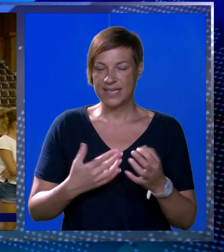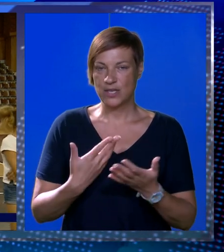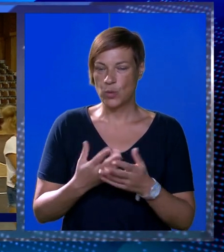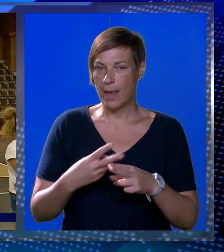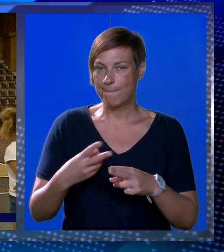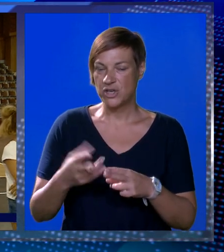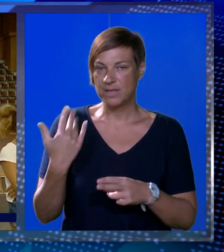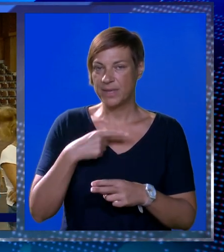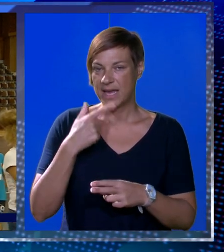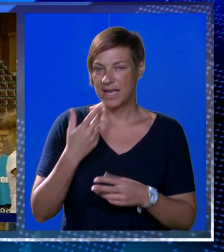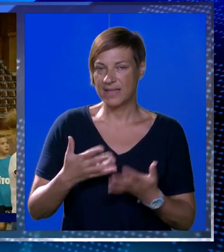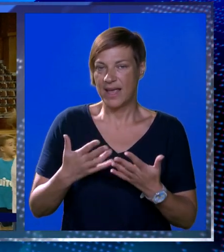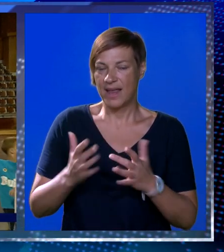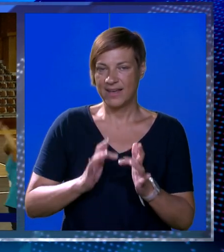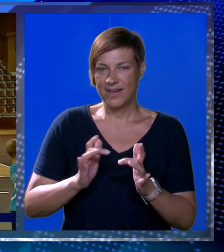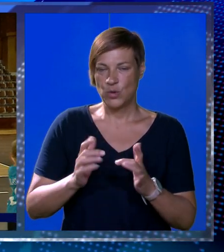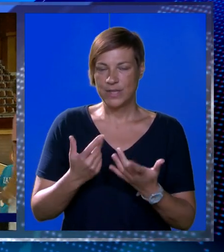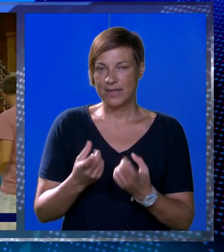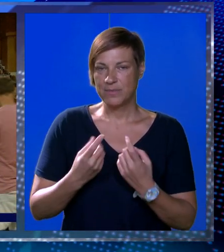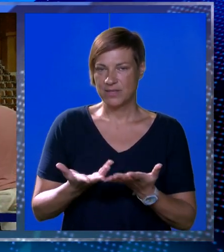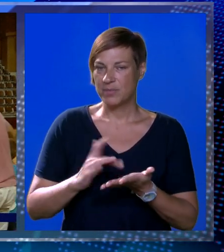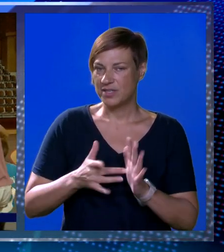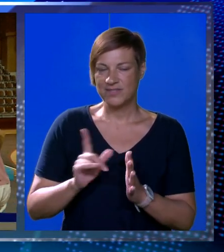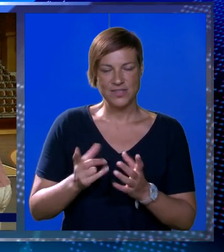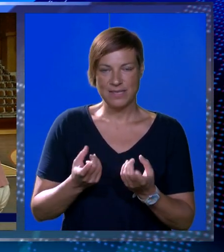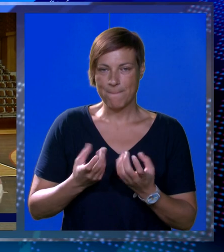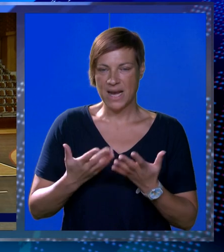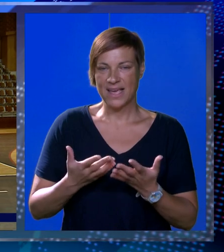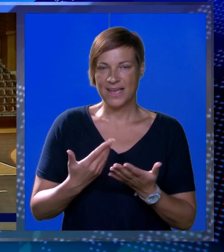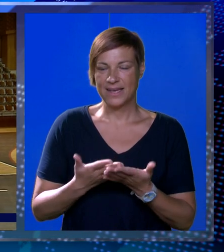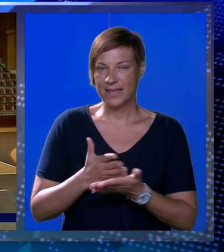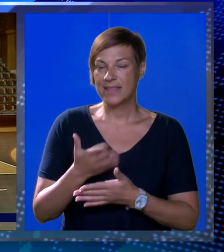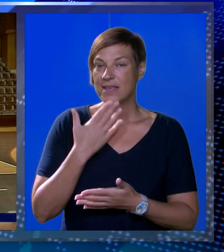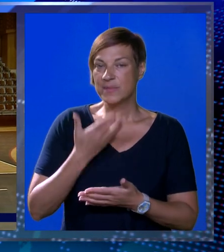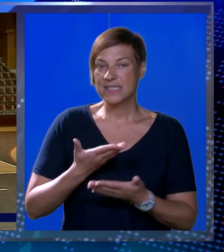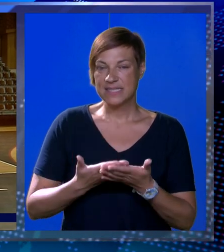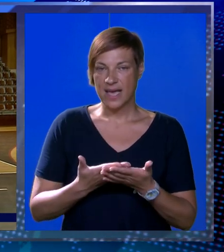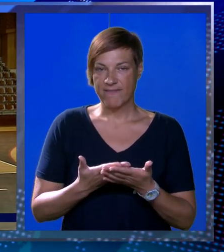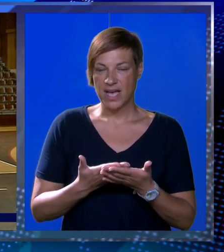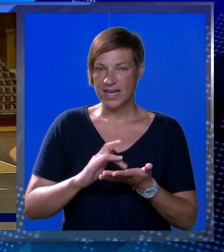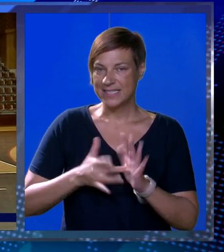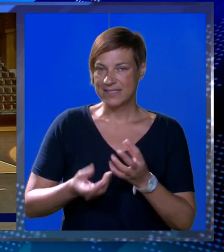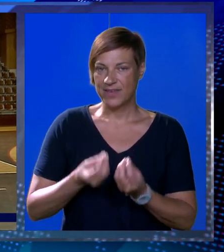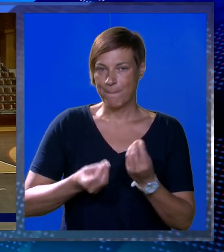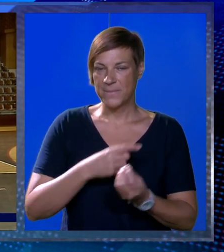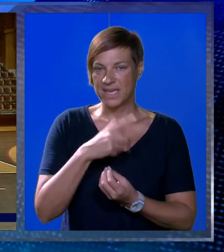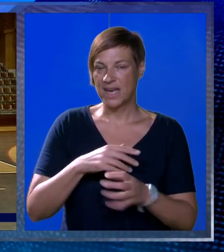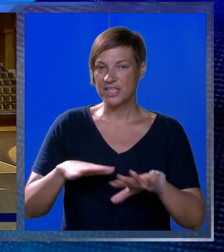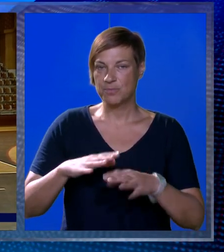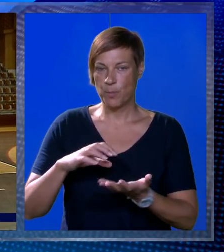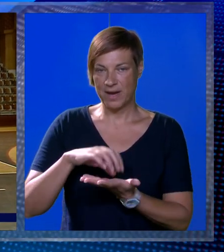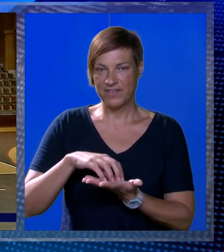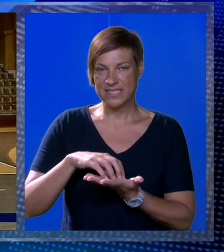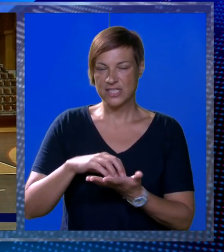po rezultatu bi rekli da je to lagana utakmica ali to je bilo sve osim lagana utakmica i evo htjeli bi se zahvali svim igračima